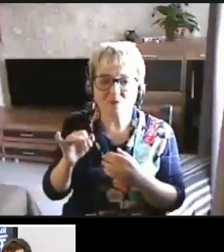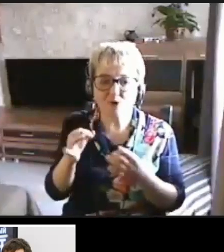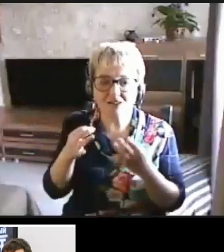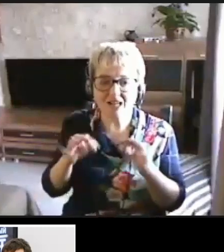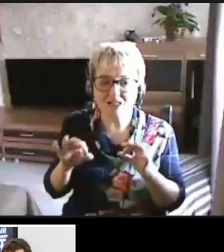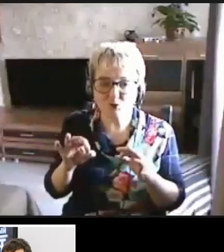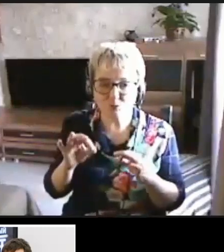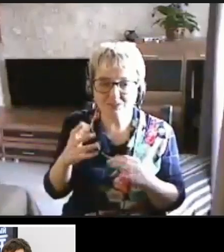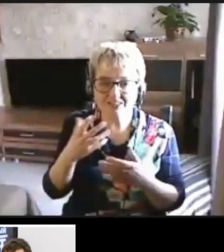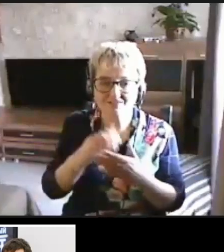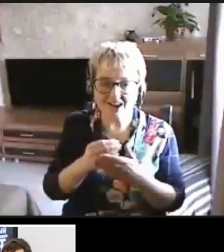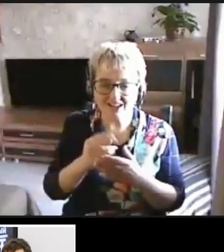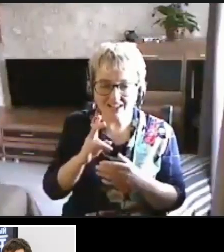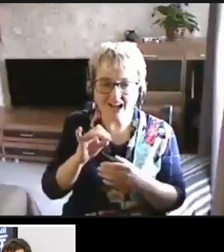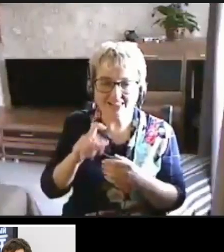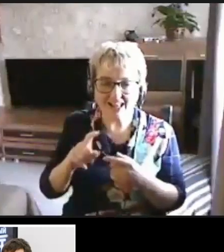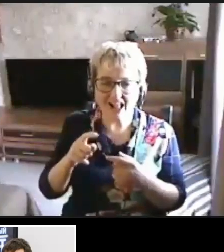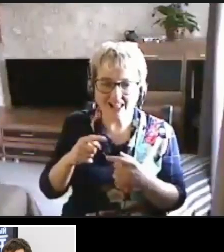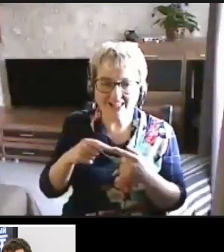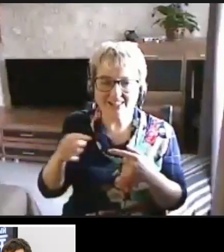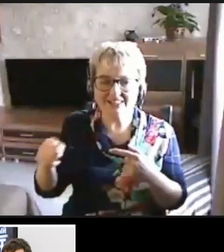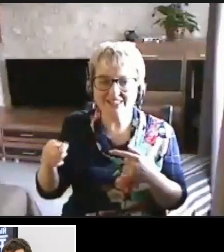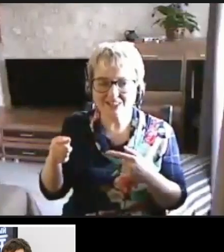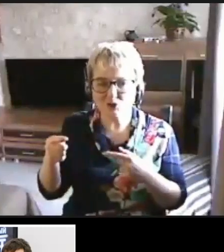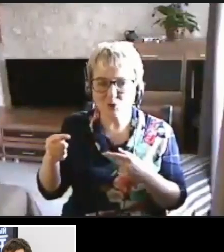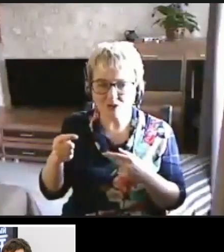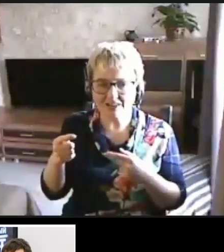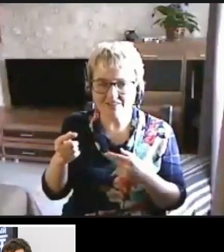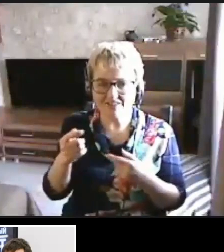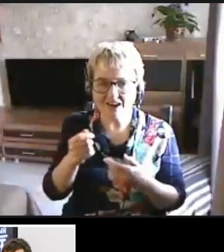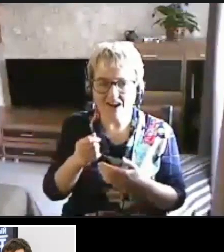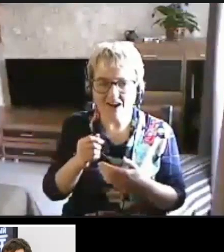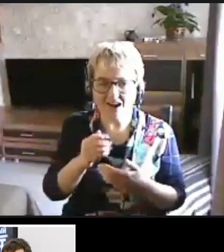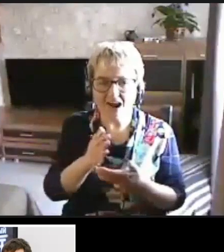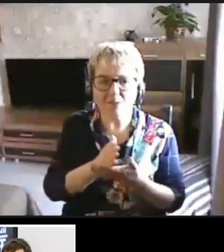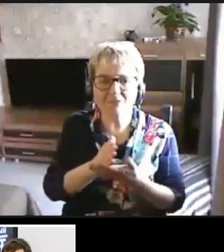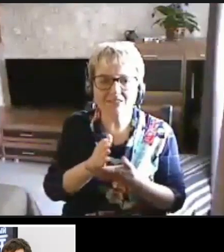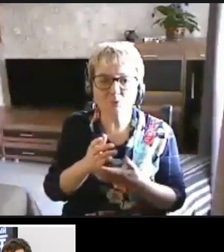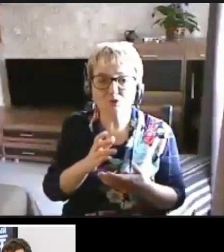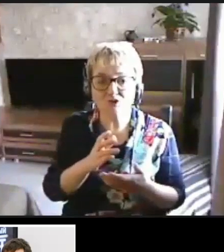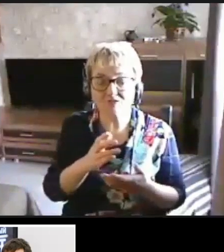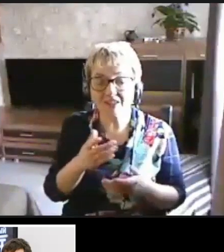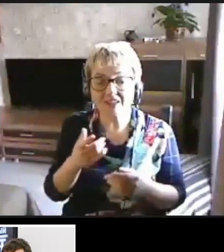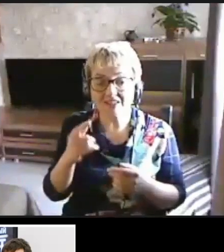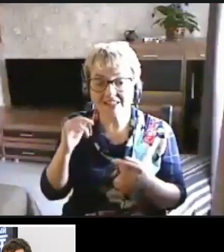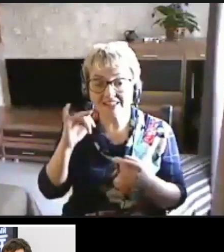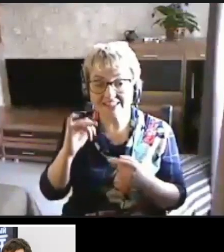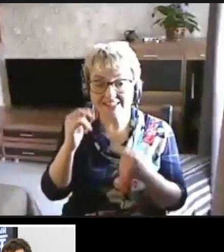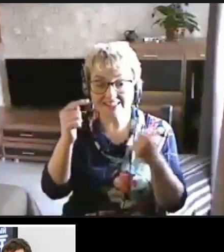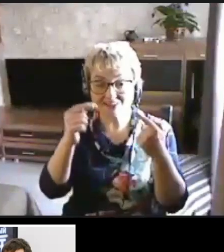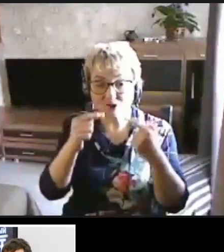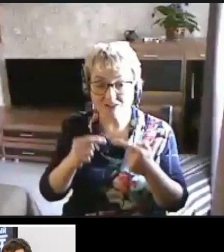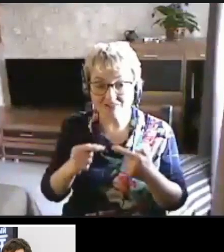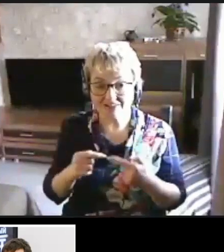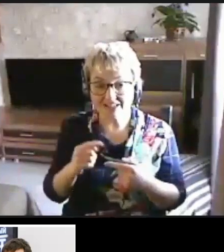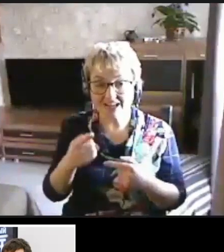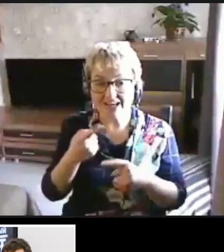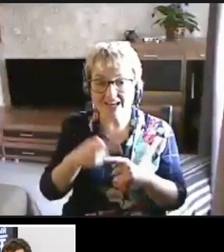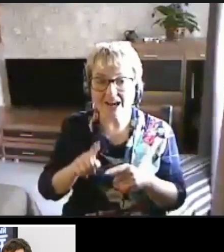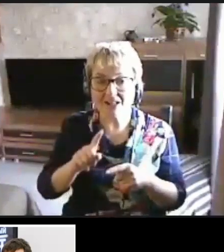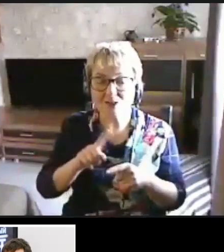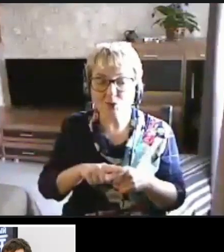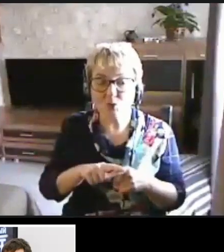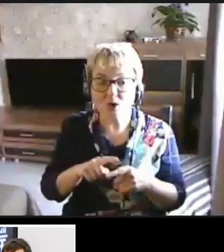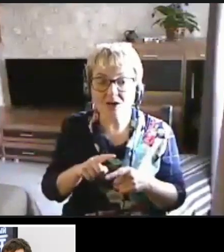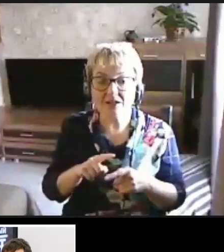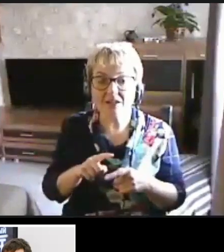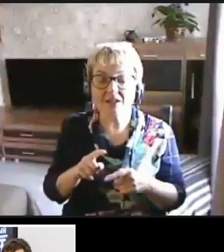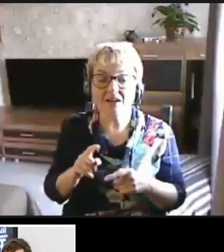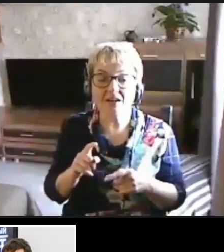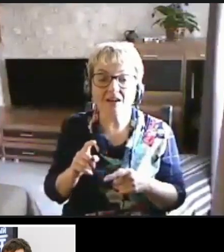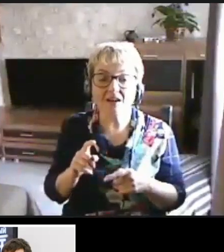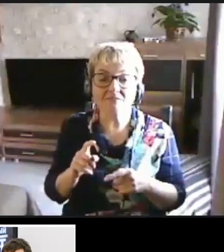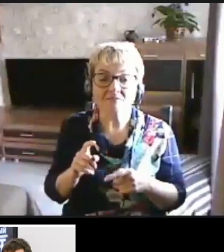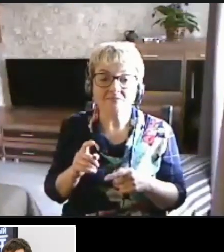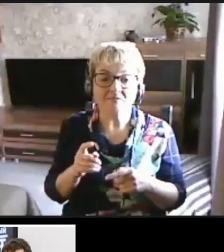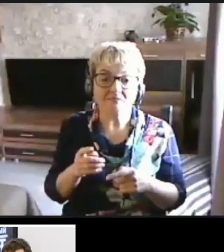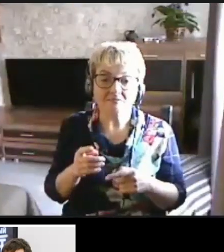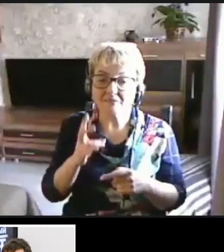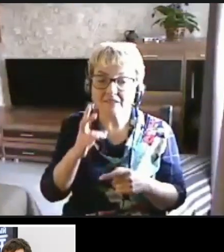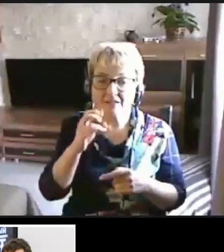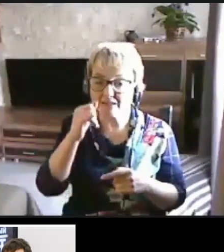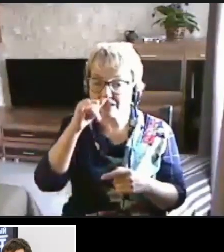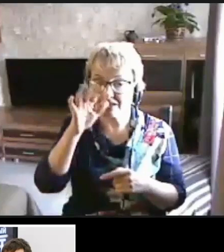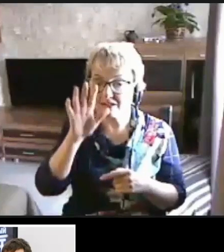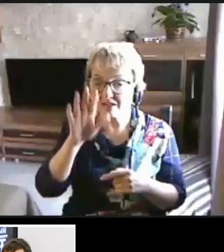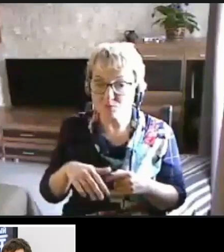своих каналов дистанционного банковского обслуживания и, соответственно, которые не